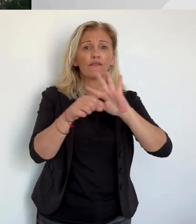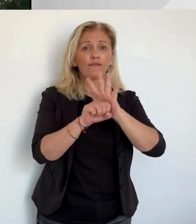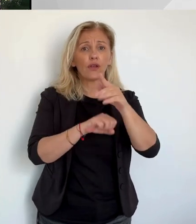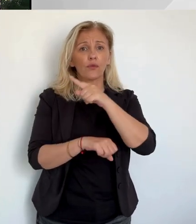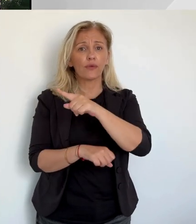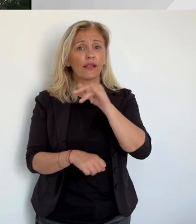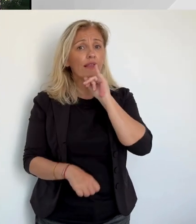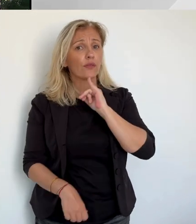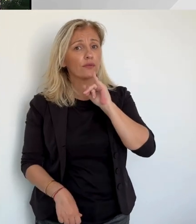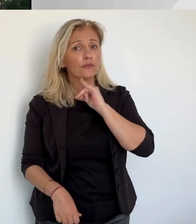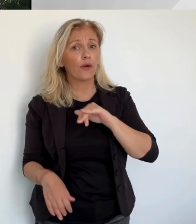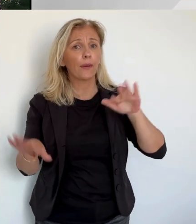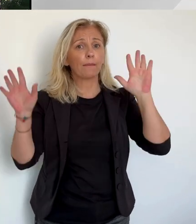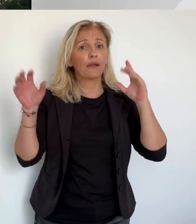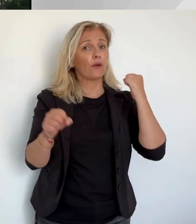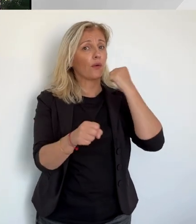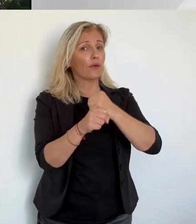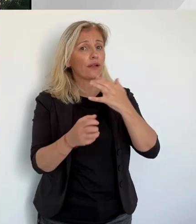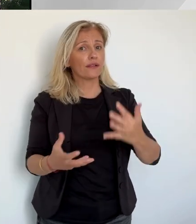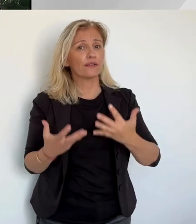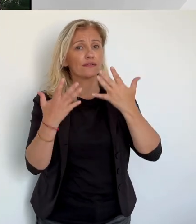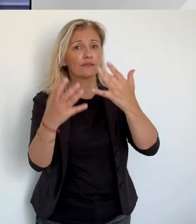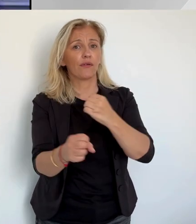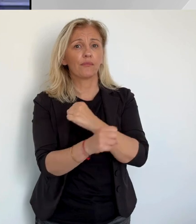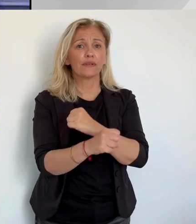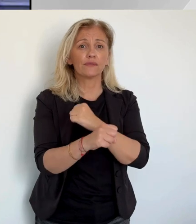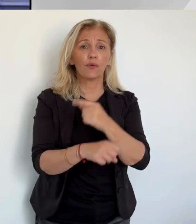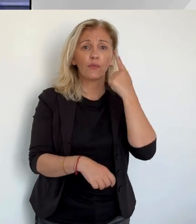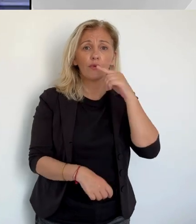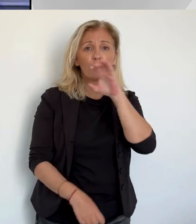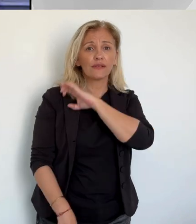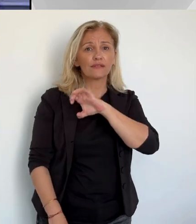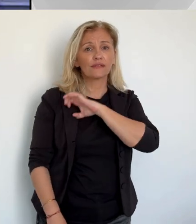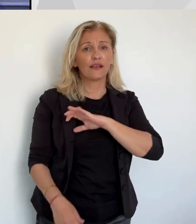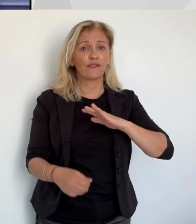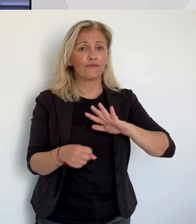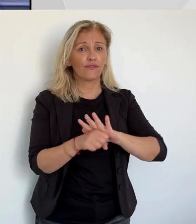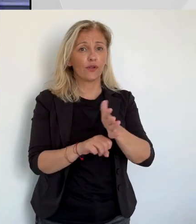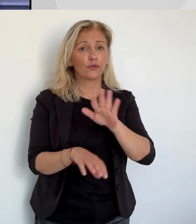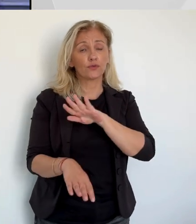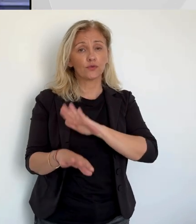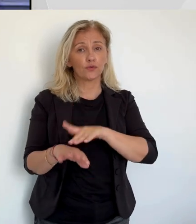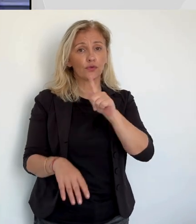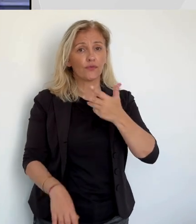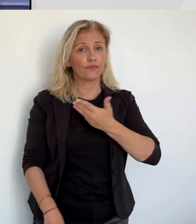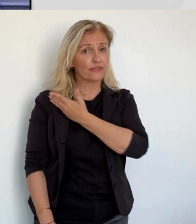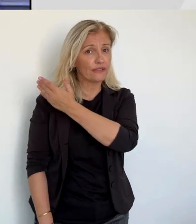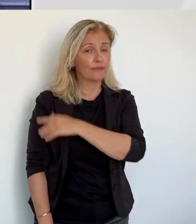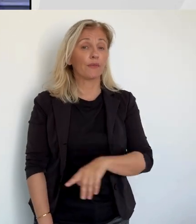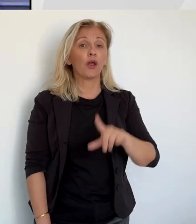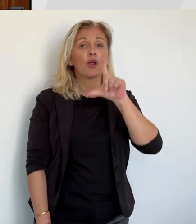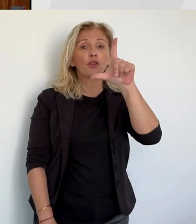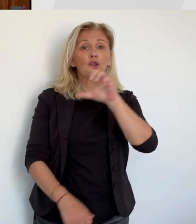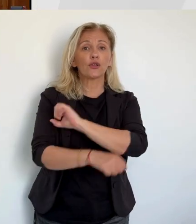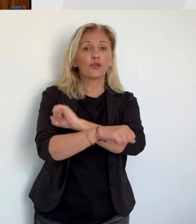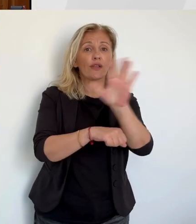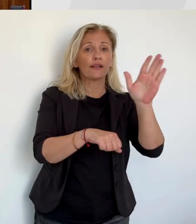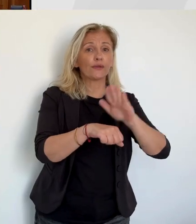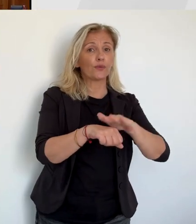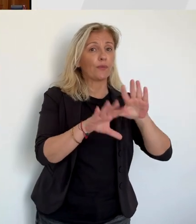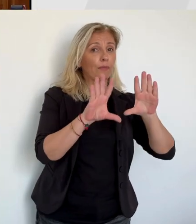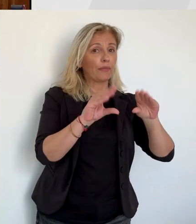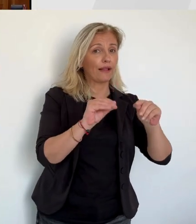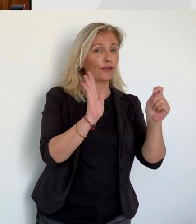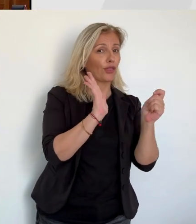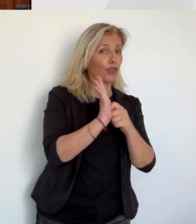criminelle pour tentative de viol sur les deux victimes. Compte rendu signé Paul Salor et Enzo Giulian. Le verdict